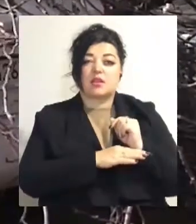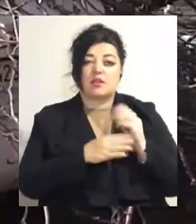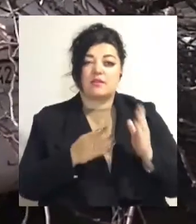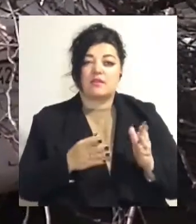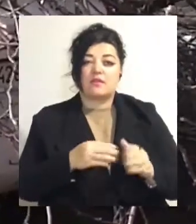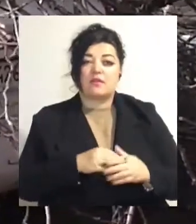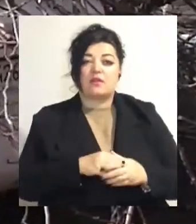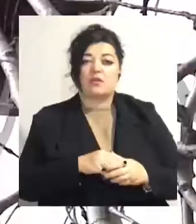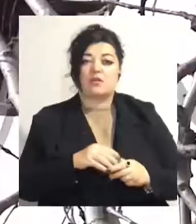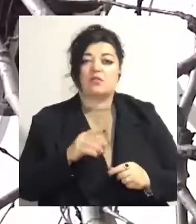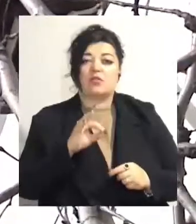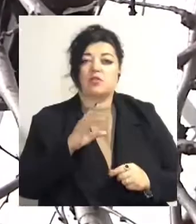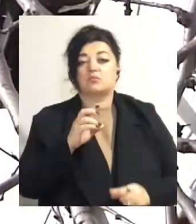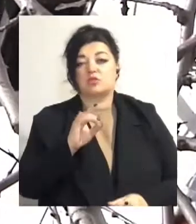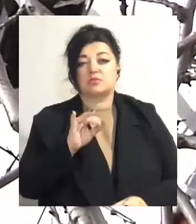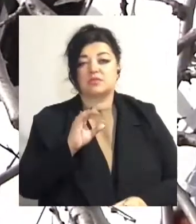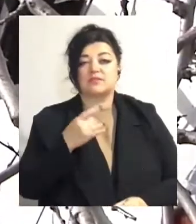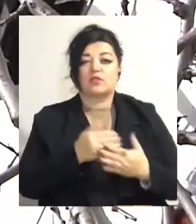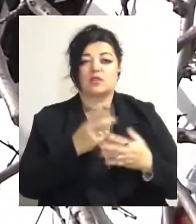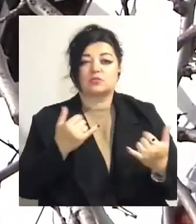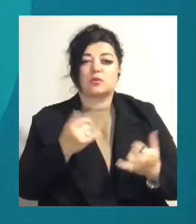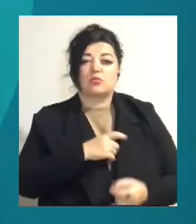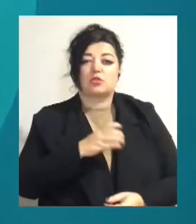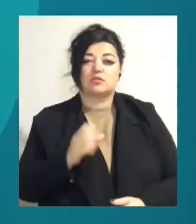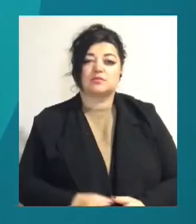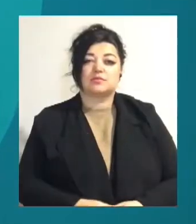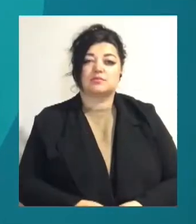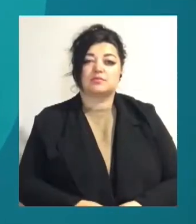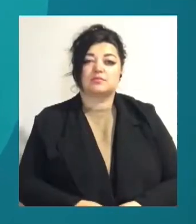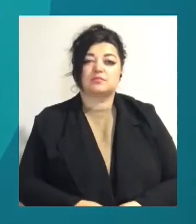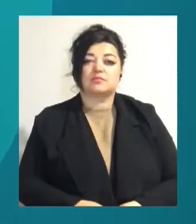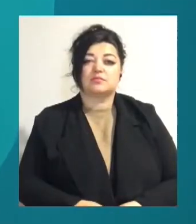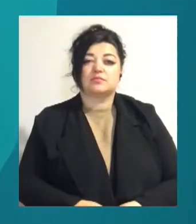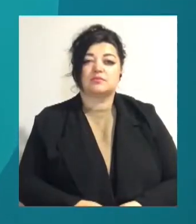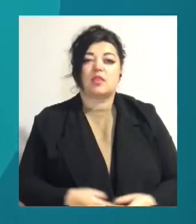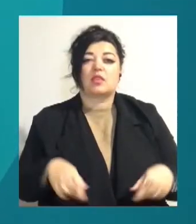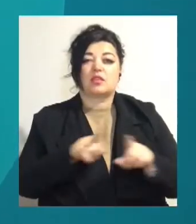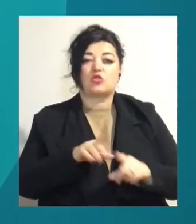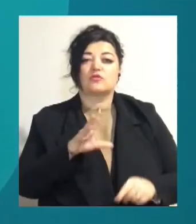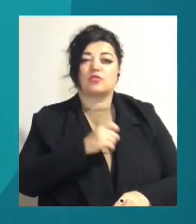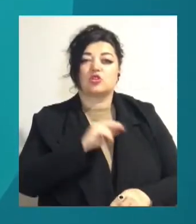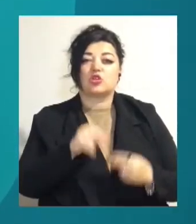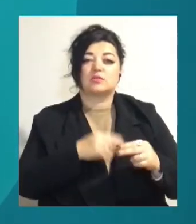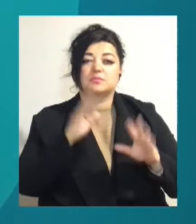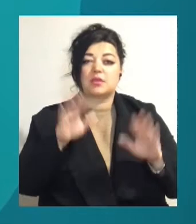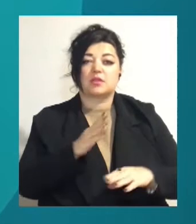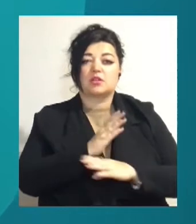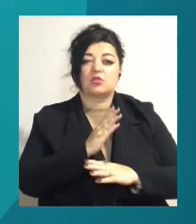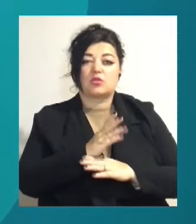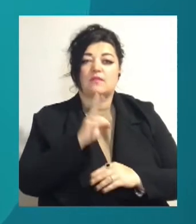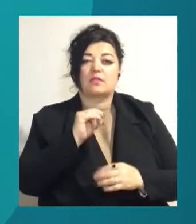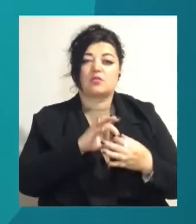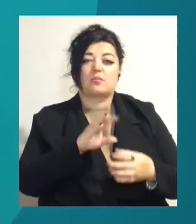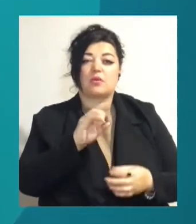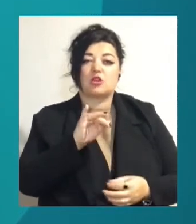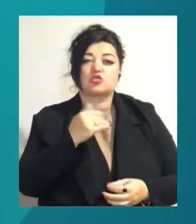Валентин Блях, Борис Мисливцев. Новини на Суспільному. Одеса. Також в Одесі через падіння дерев на контактній мережі та їх обрив